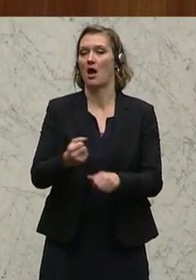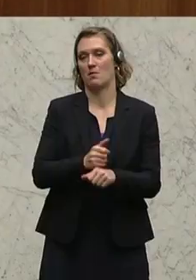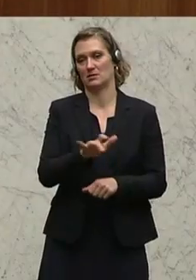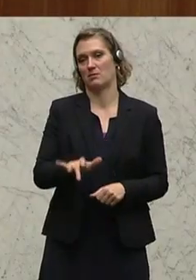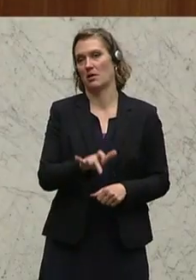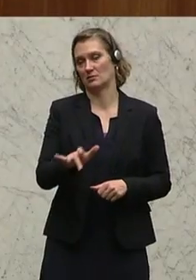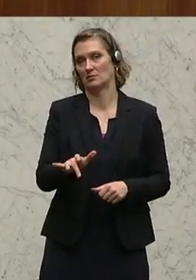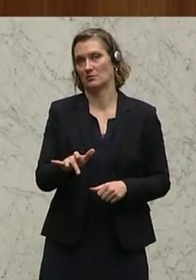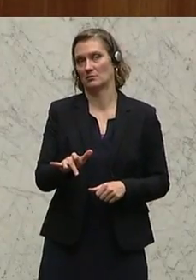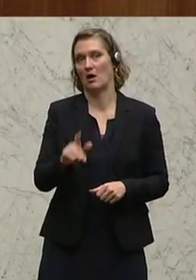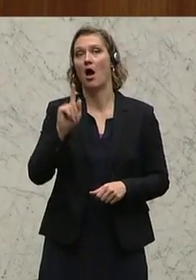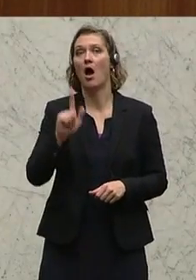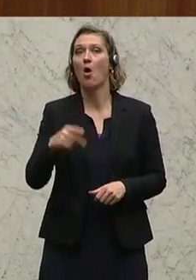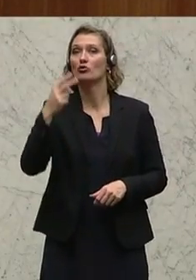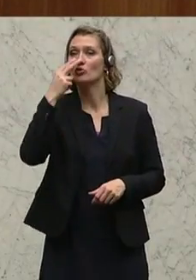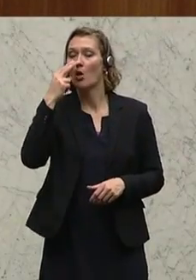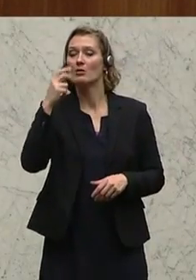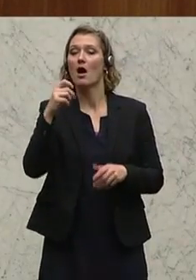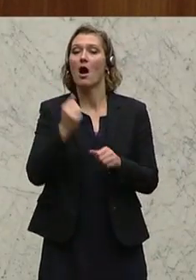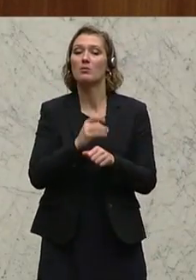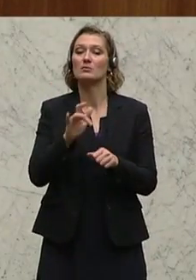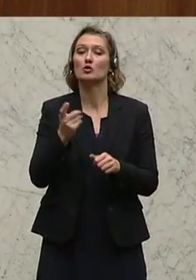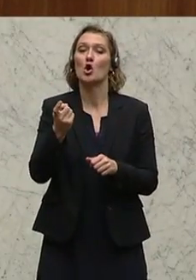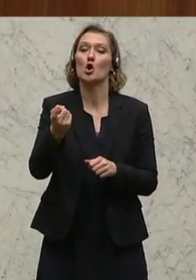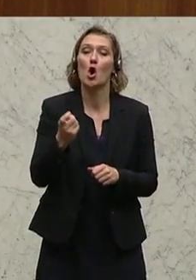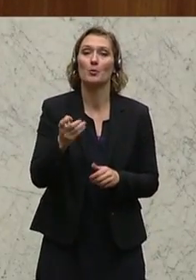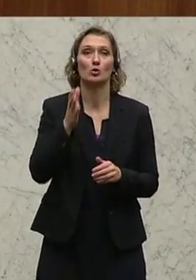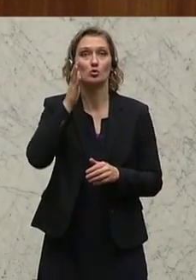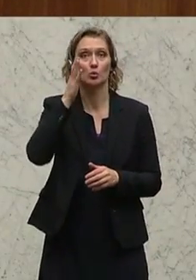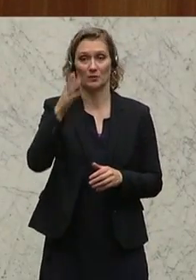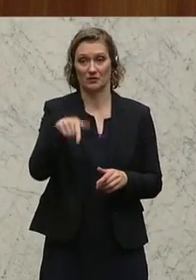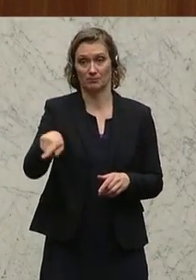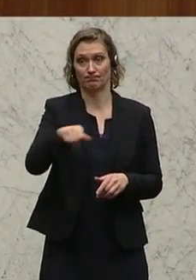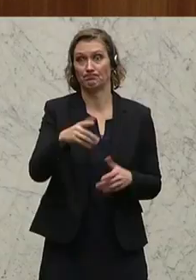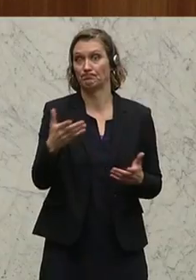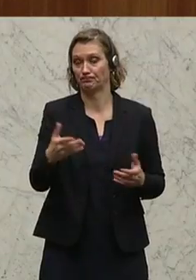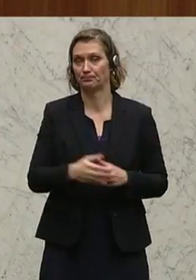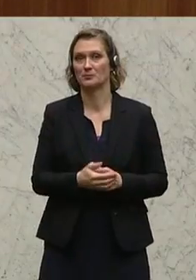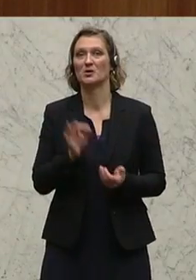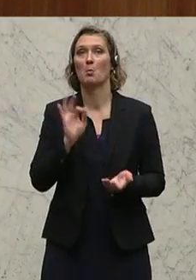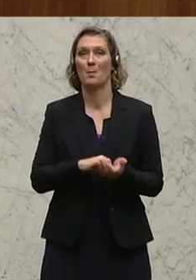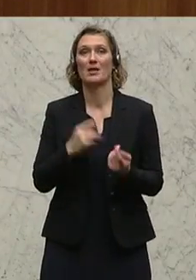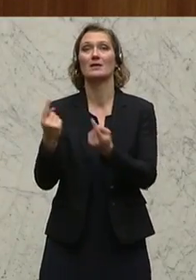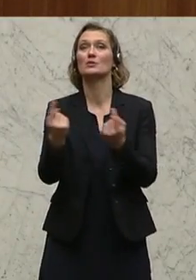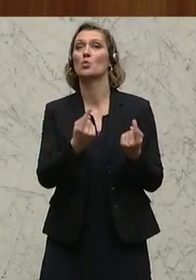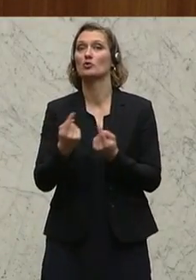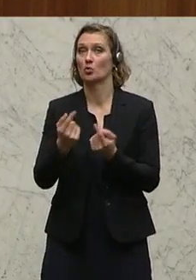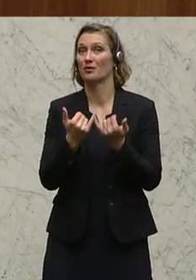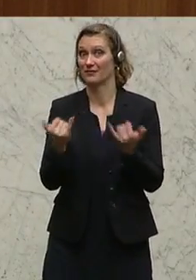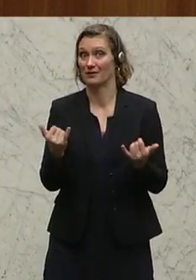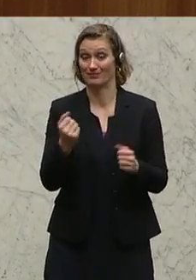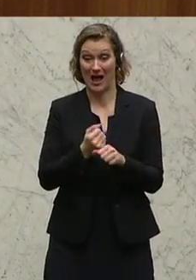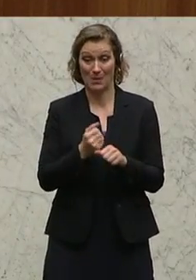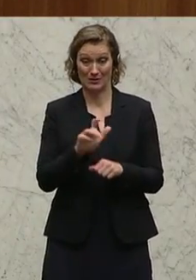aber auch jene Arbeitsplätze, die in Zukunft entstehen werden. Zurzeit haben wir die Situation, dass diese